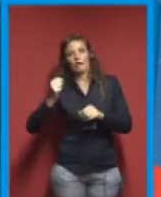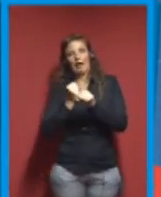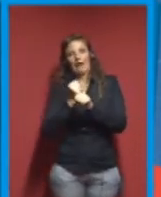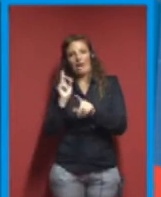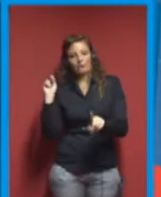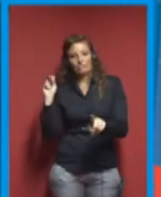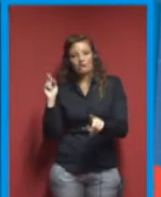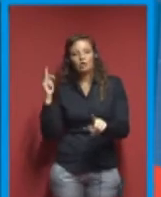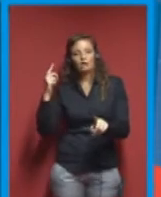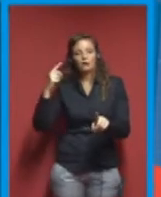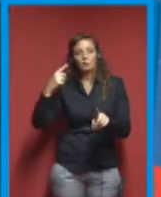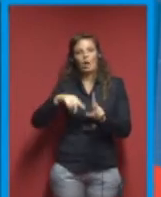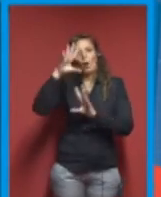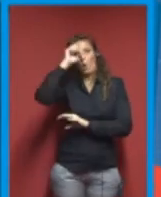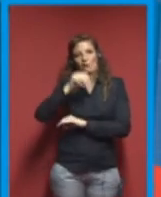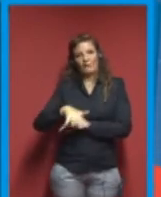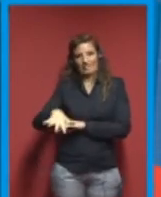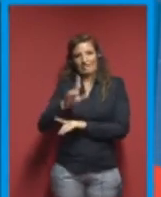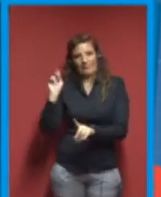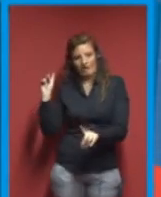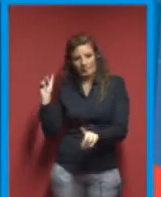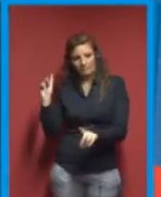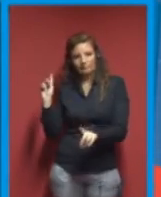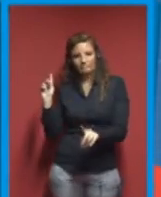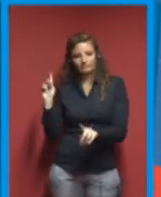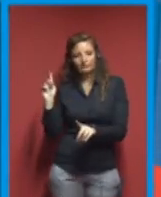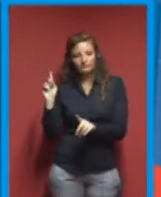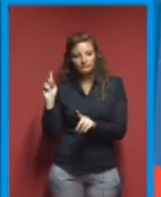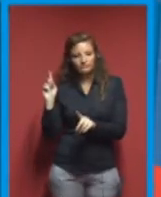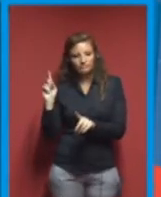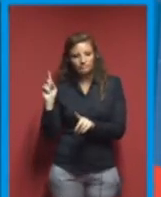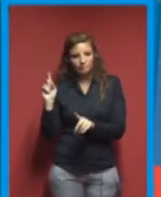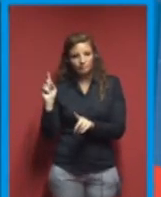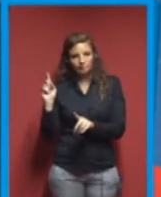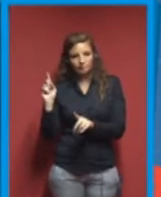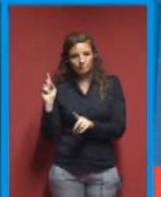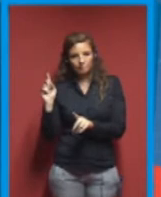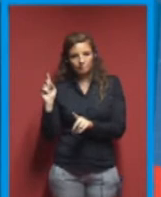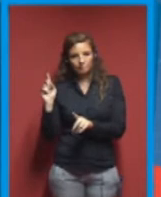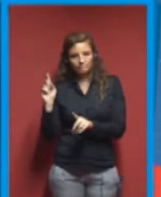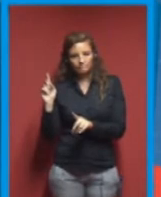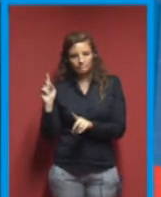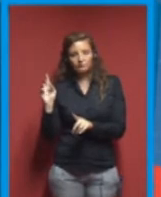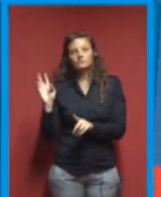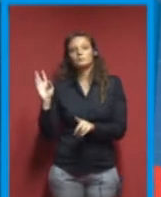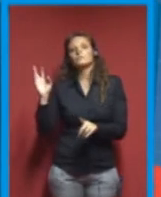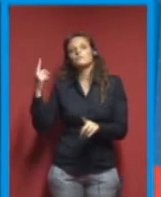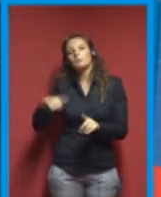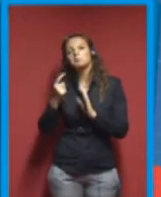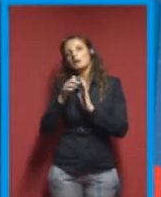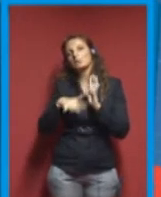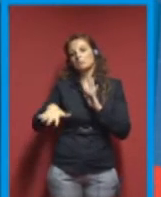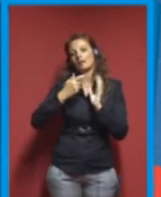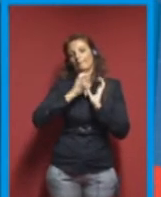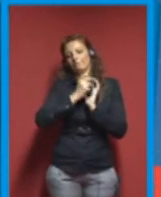questa è l'università da Carnegie Mellon, questi sono altri spazi.